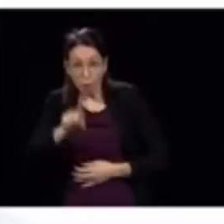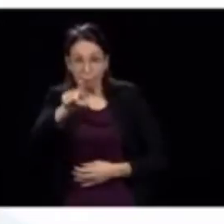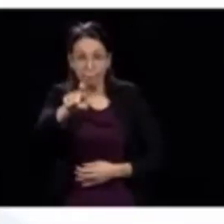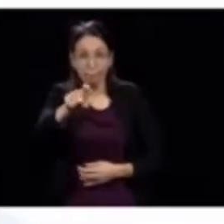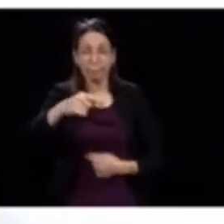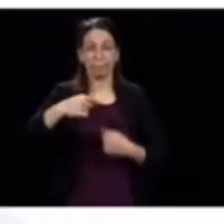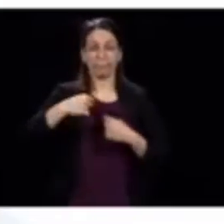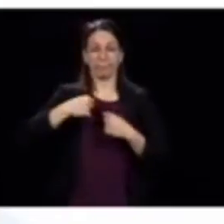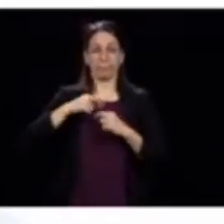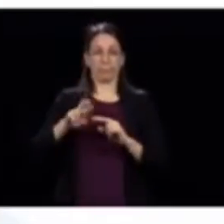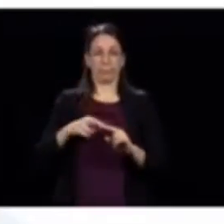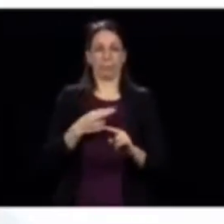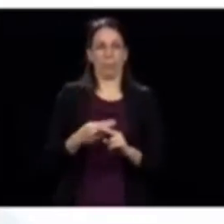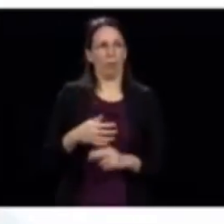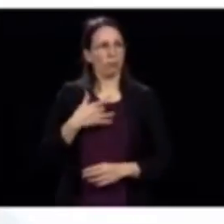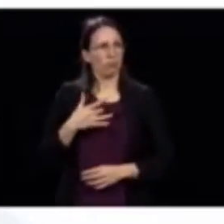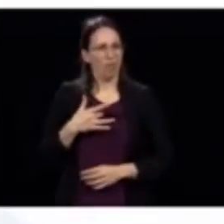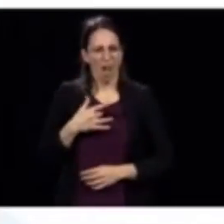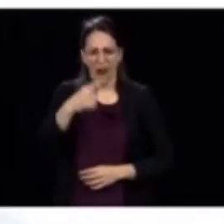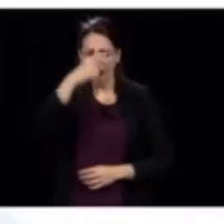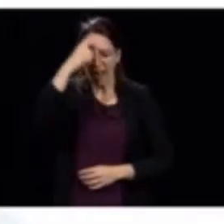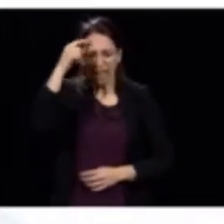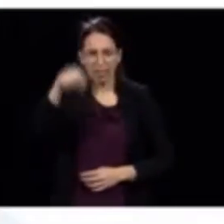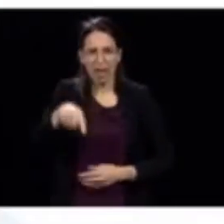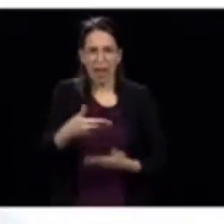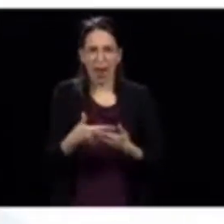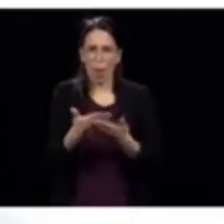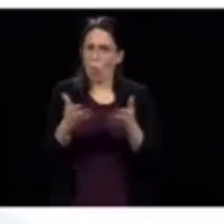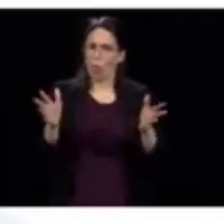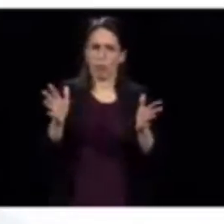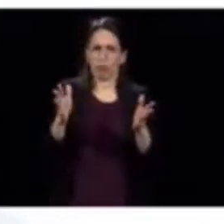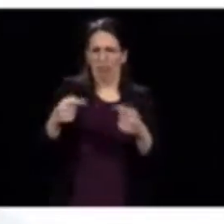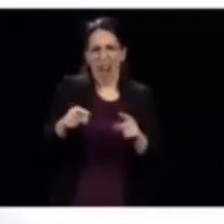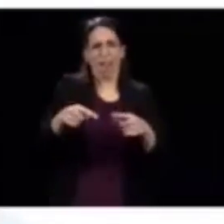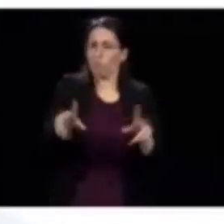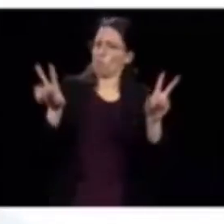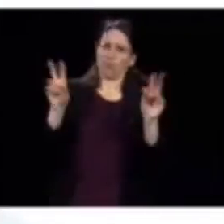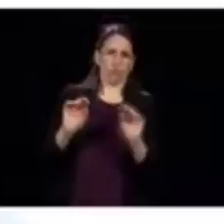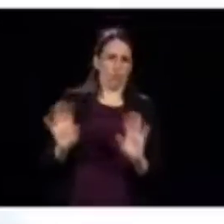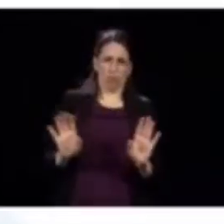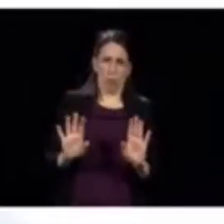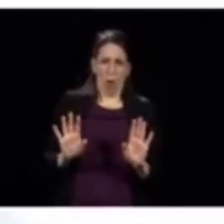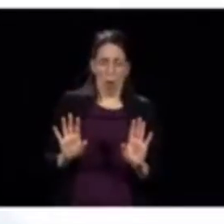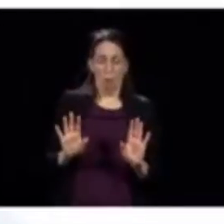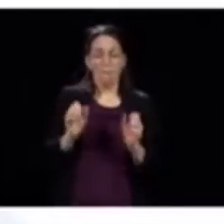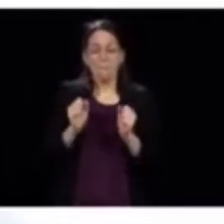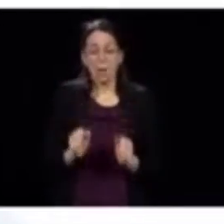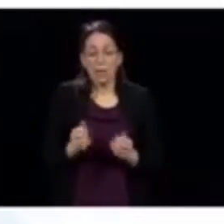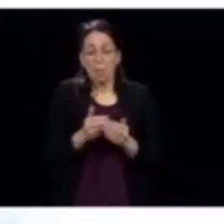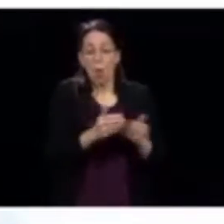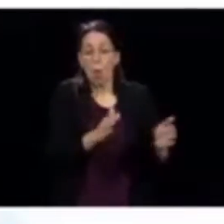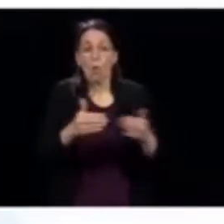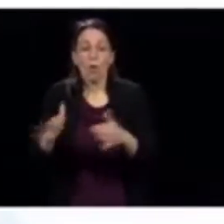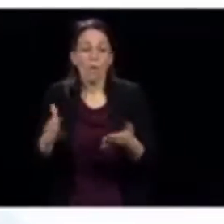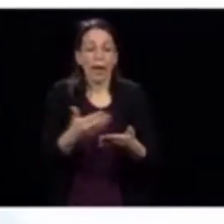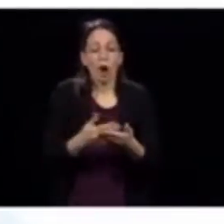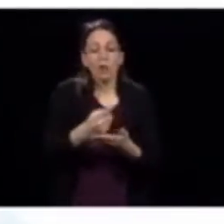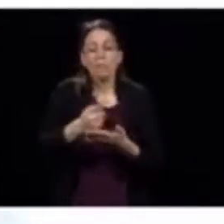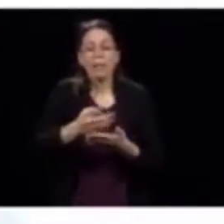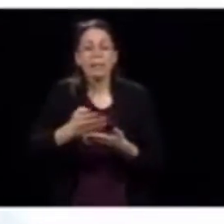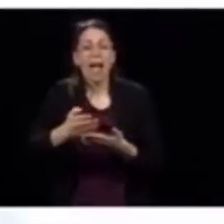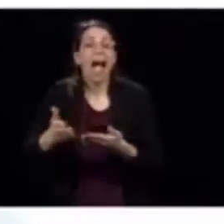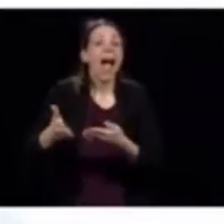Je ne pas qu'il va y des écoles cet été. Est-ce qu'on est capable de réouvrir les écoles pour un certain nombre